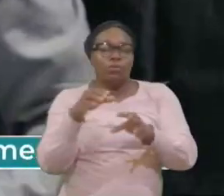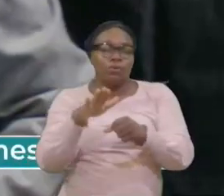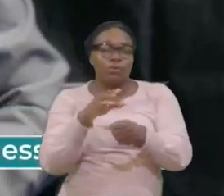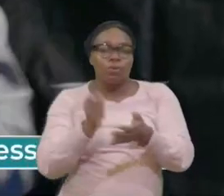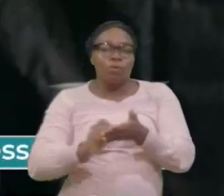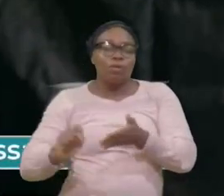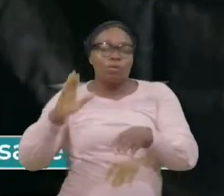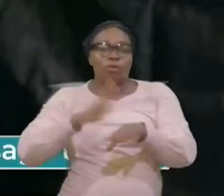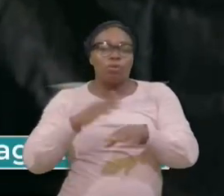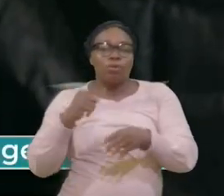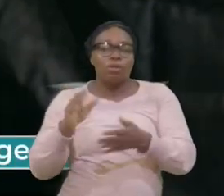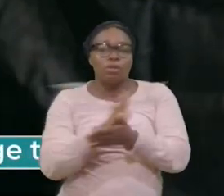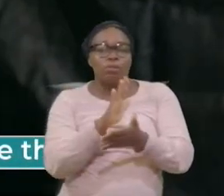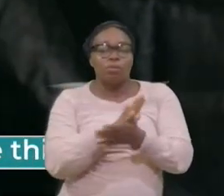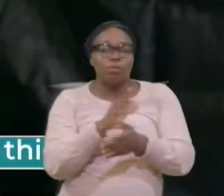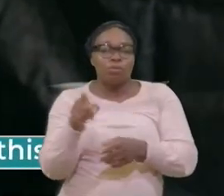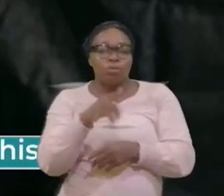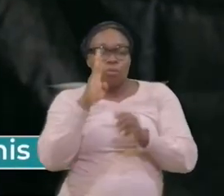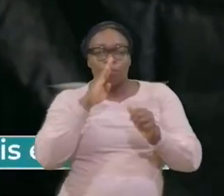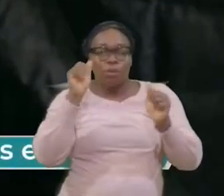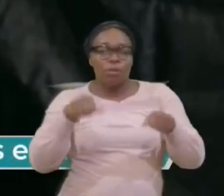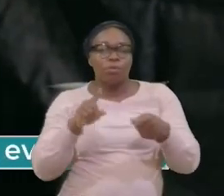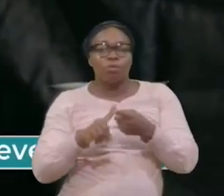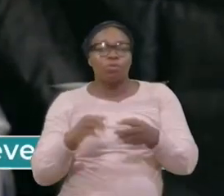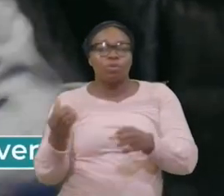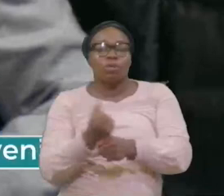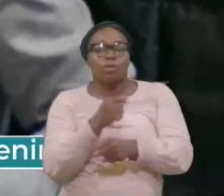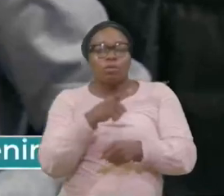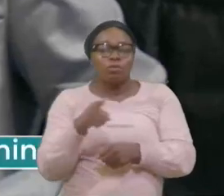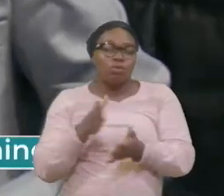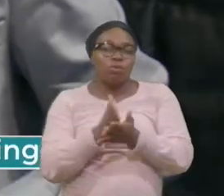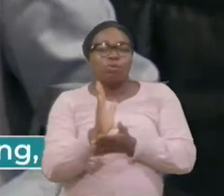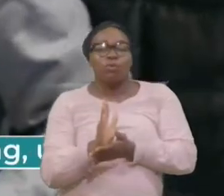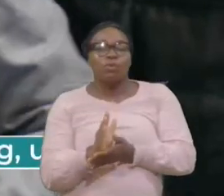Continuons dans la prière pour la visitation divine ce soir.